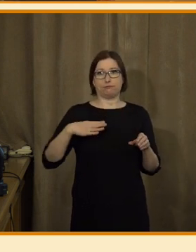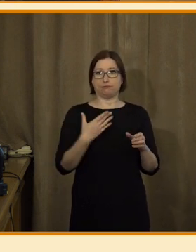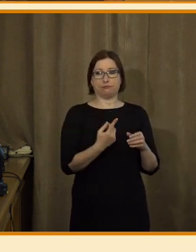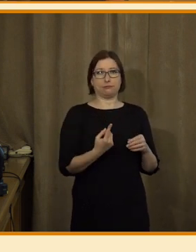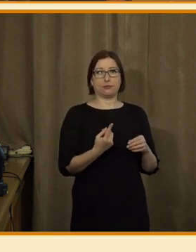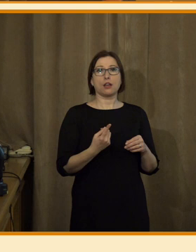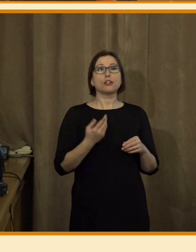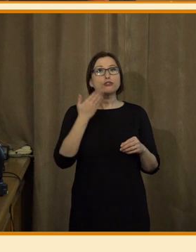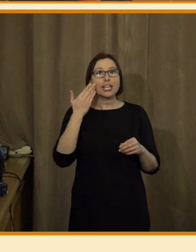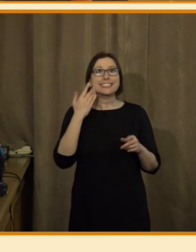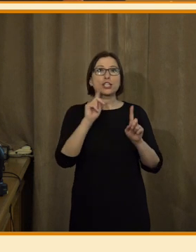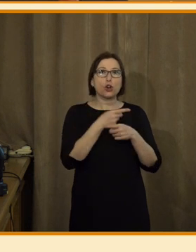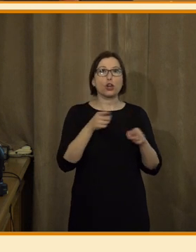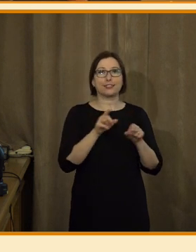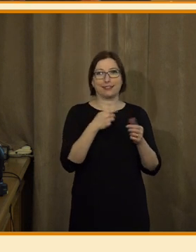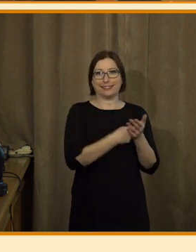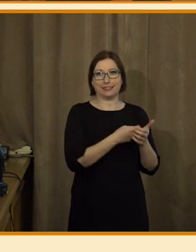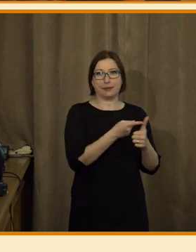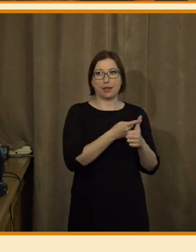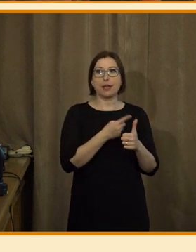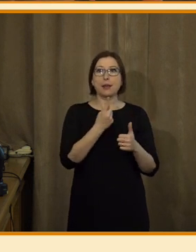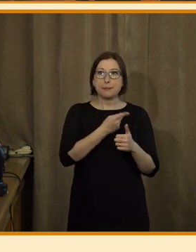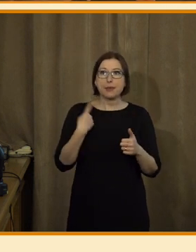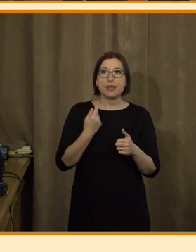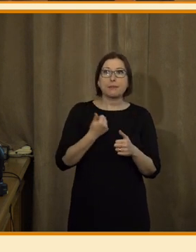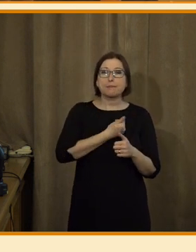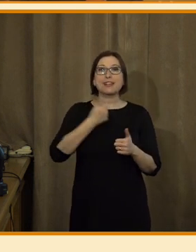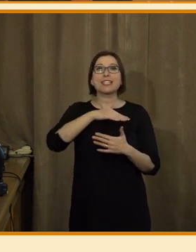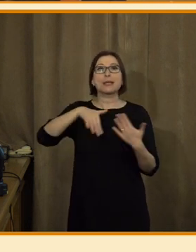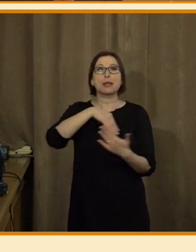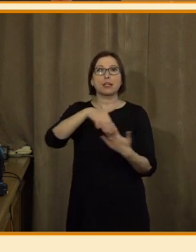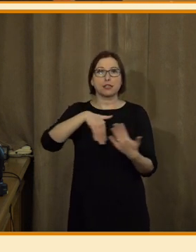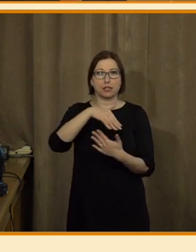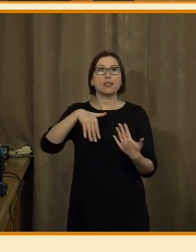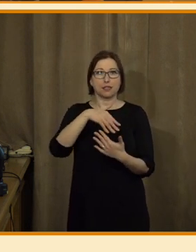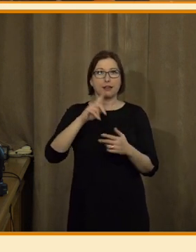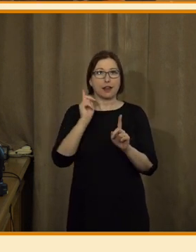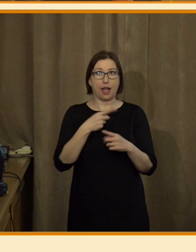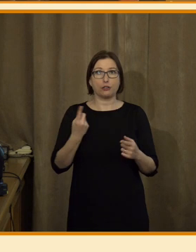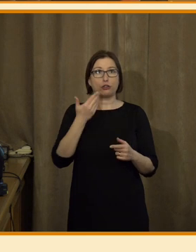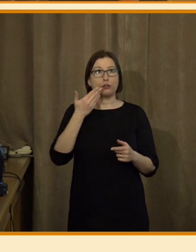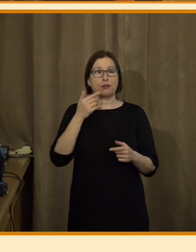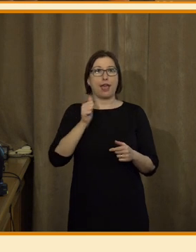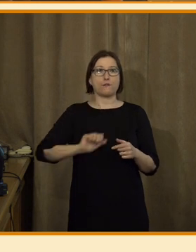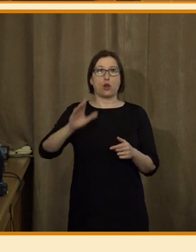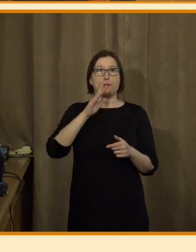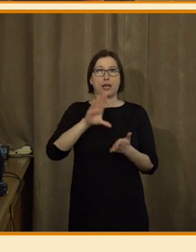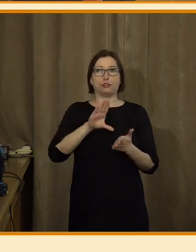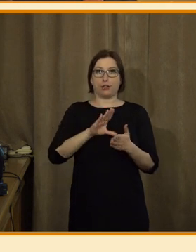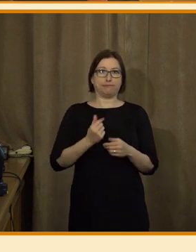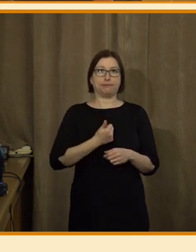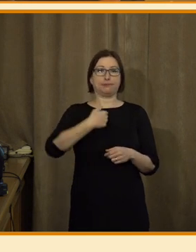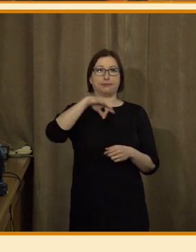Český rozhlas a podobně. My jsme hybridní rádio první v Česku i v Evropě ve střední. Přijdou